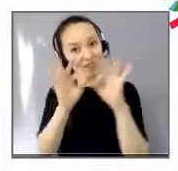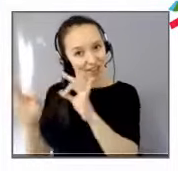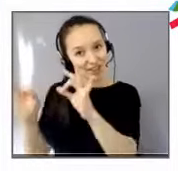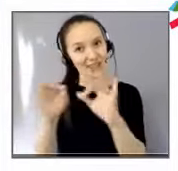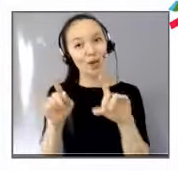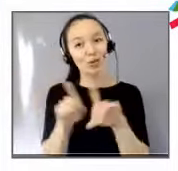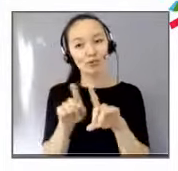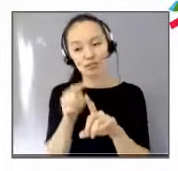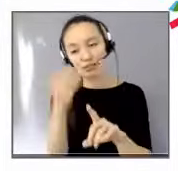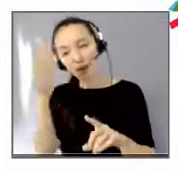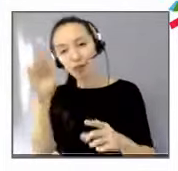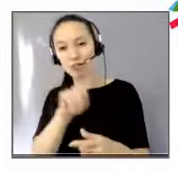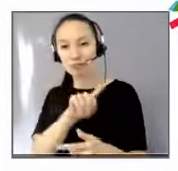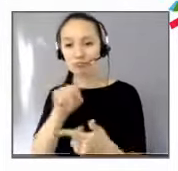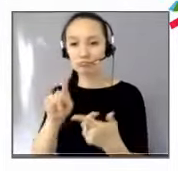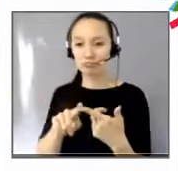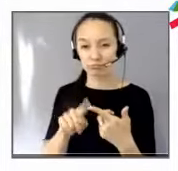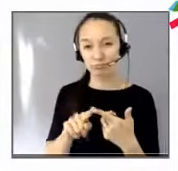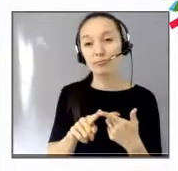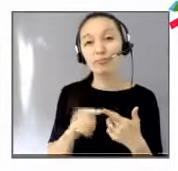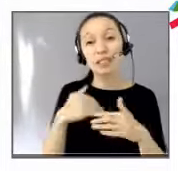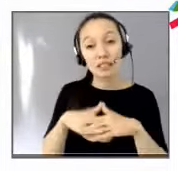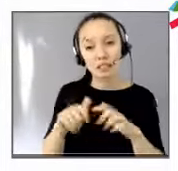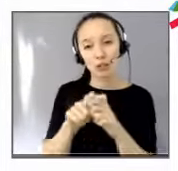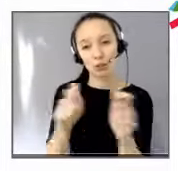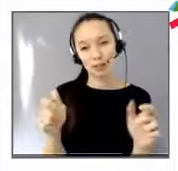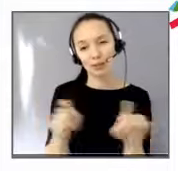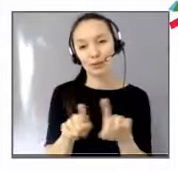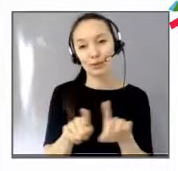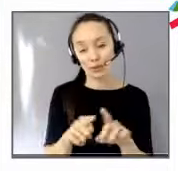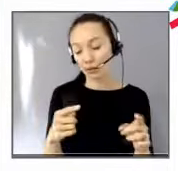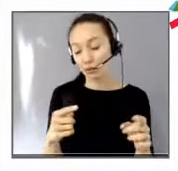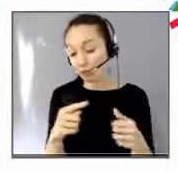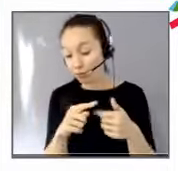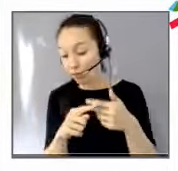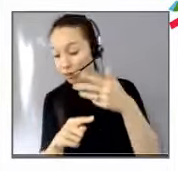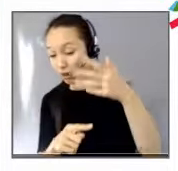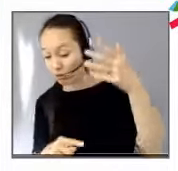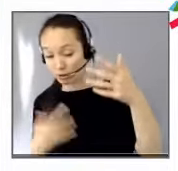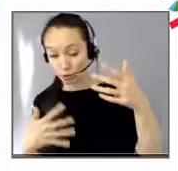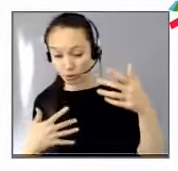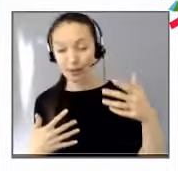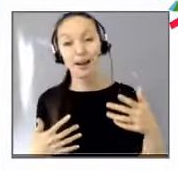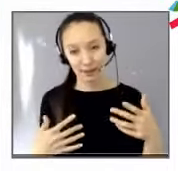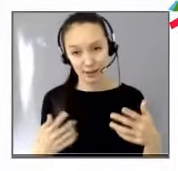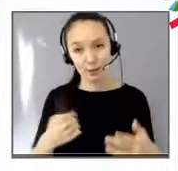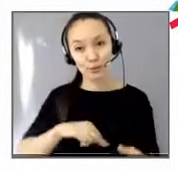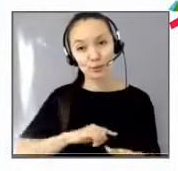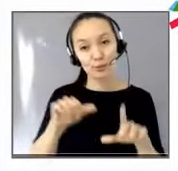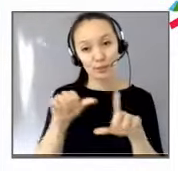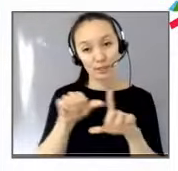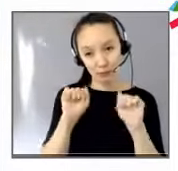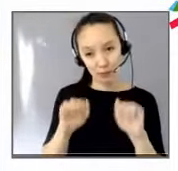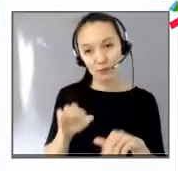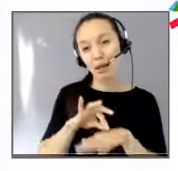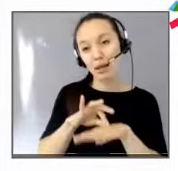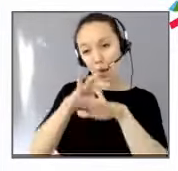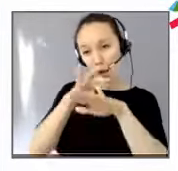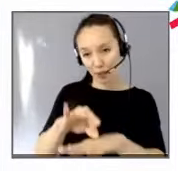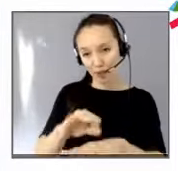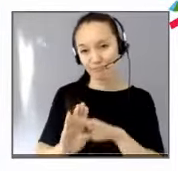'innovation dans l'entreprise et la GFIP est là aussi pour l'accompagner. mais cette conférence